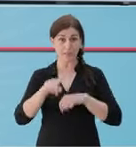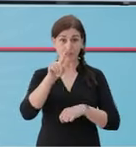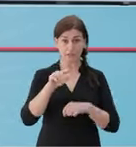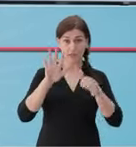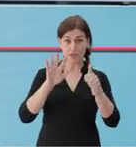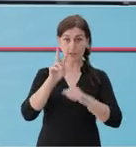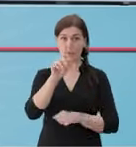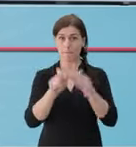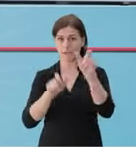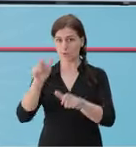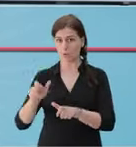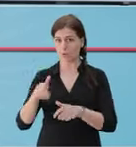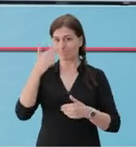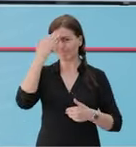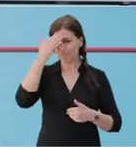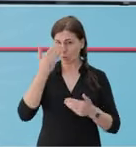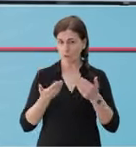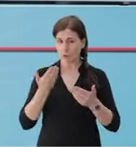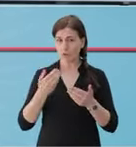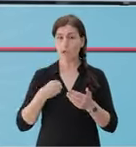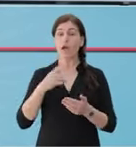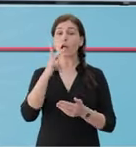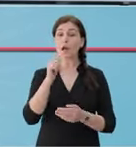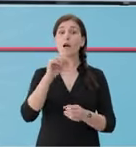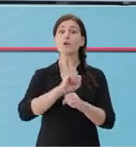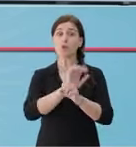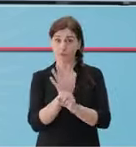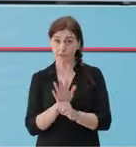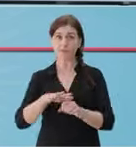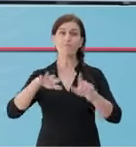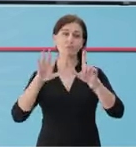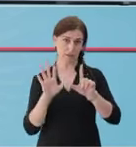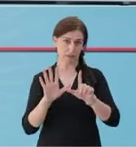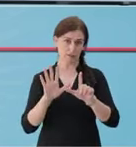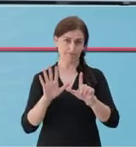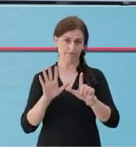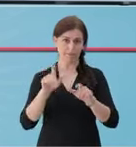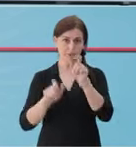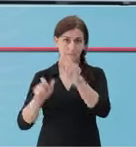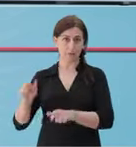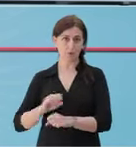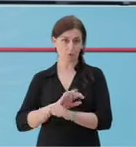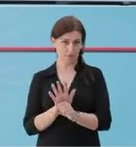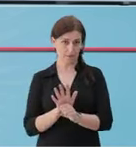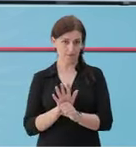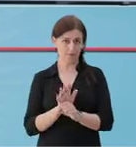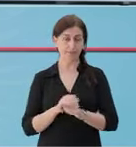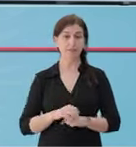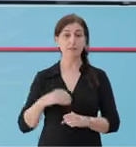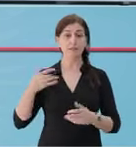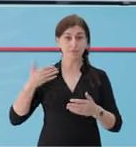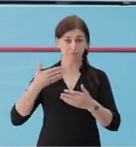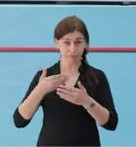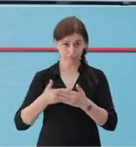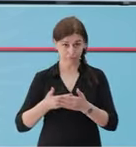162 personat të dyshuar, prej të cilve janë konfirmuar 7 raste me COVID-19.